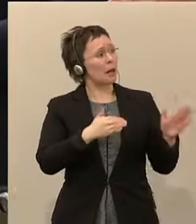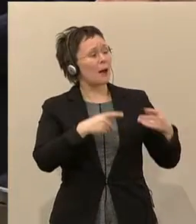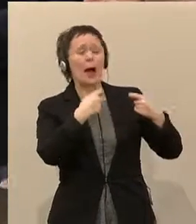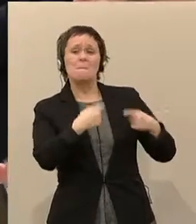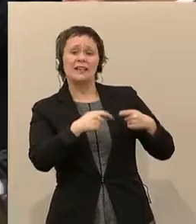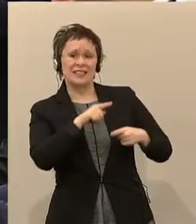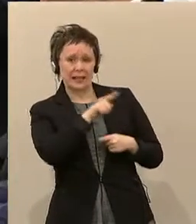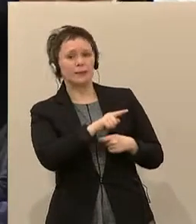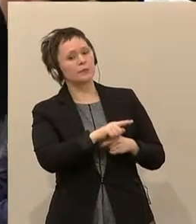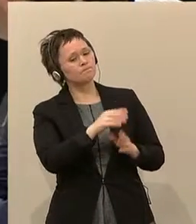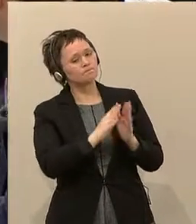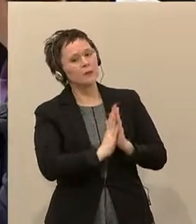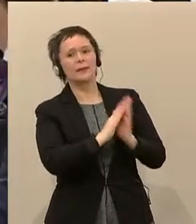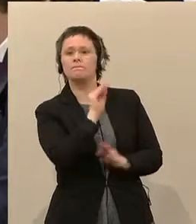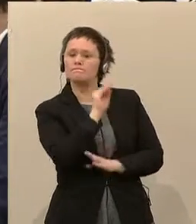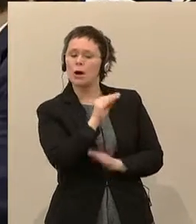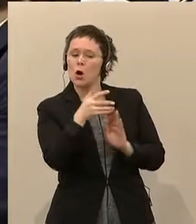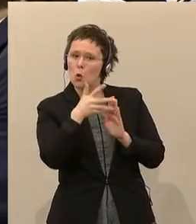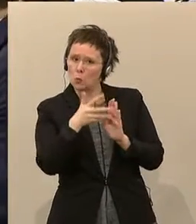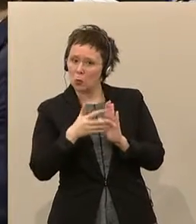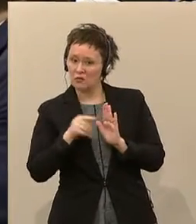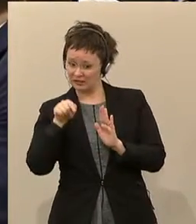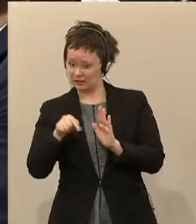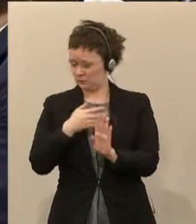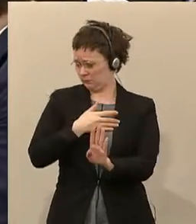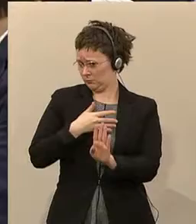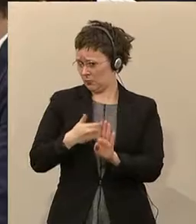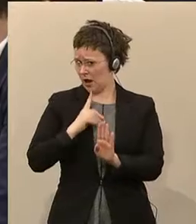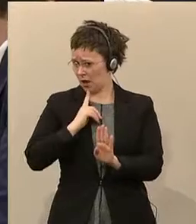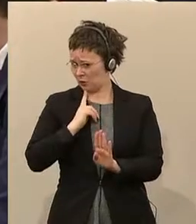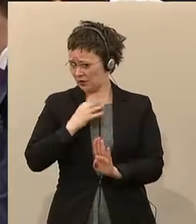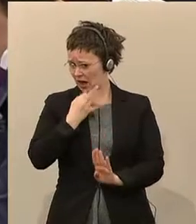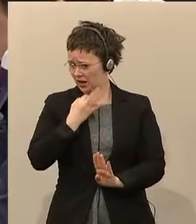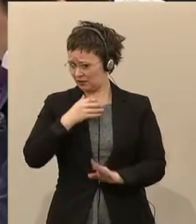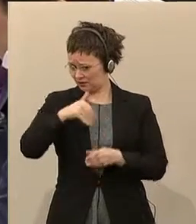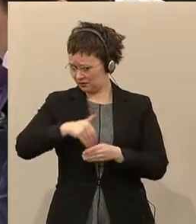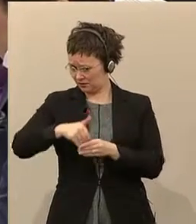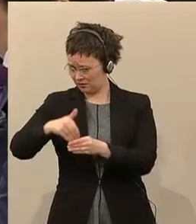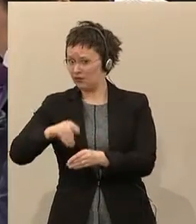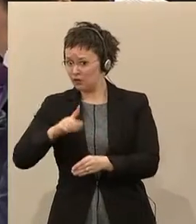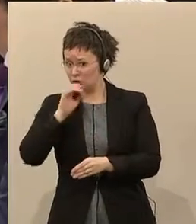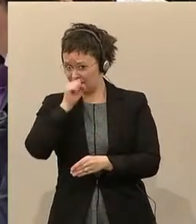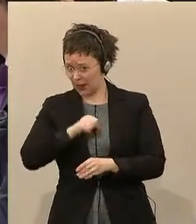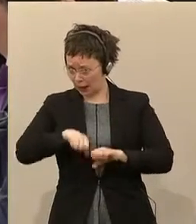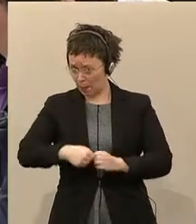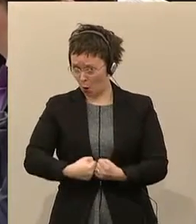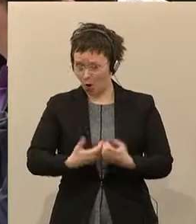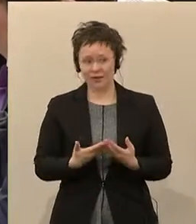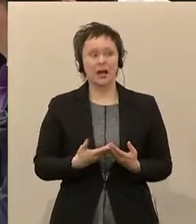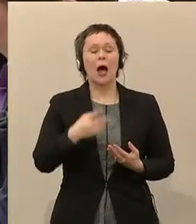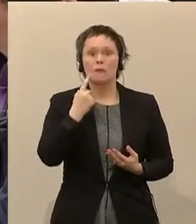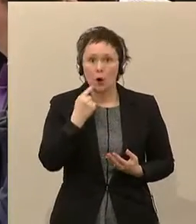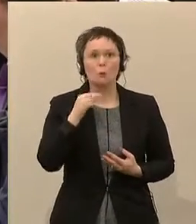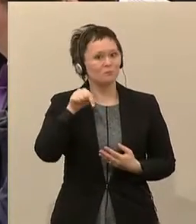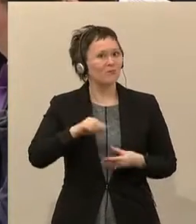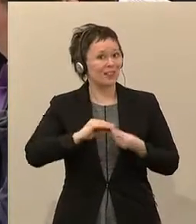die hier getätigt worden sind, in diese Verschwiegenheit, diese Verschwiegenheit gebrochen wurde. Das hat deswegen mit der Geschäftsordnung zu tun, weil wir uns hier herinnen